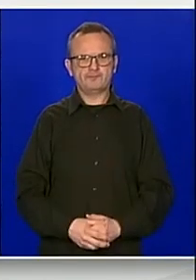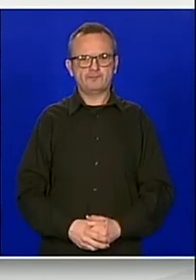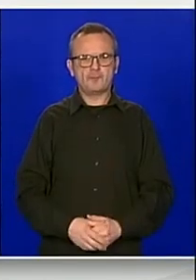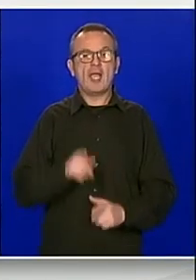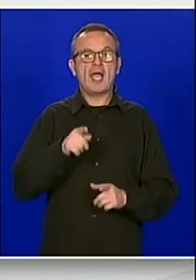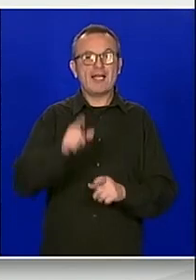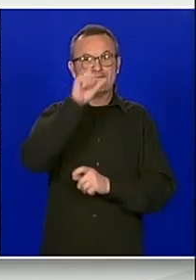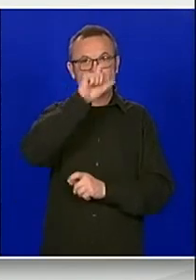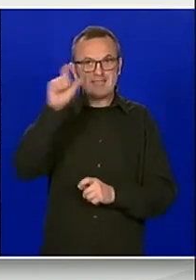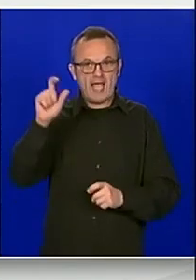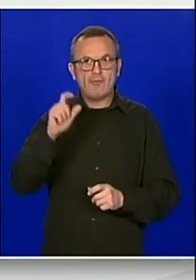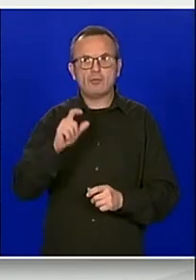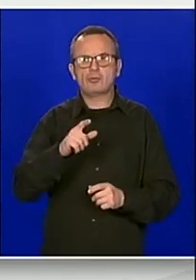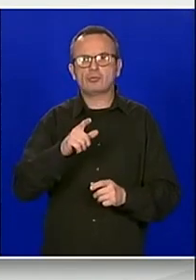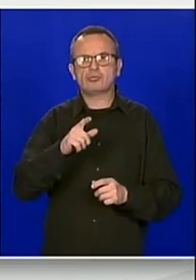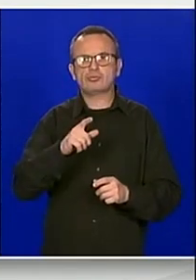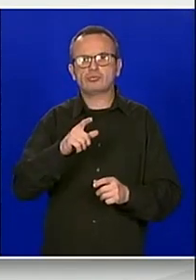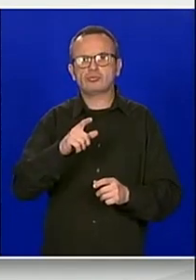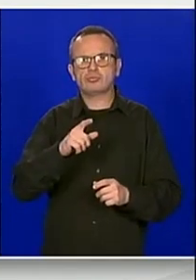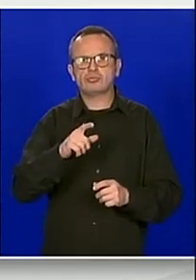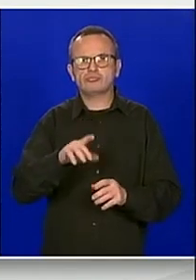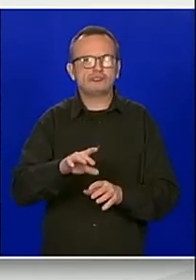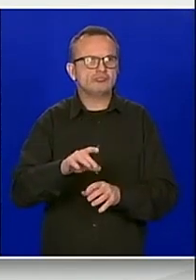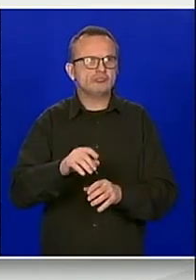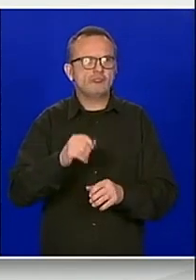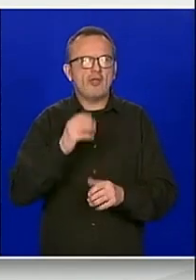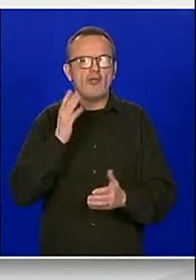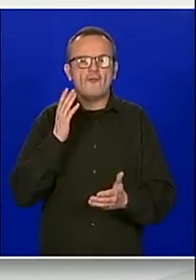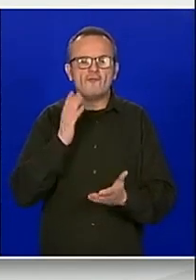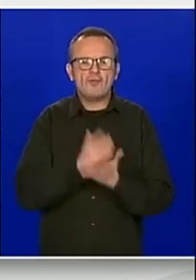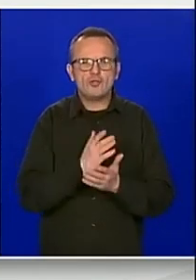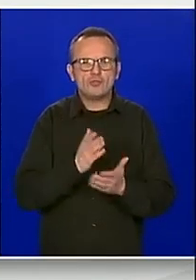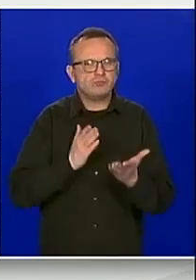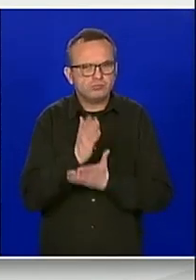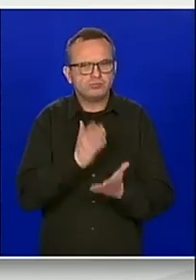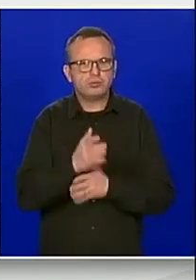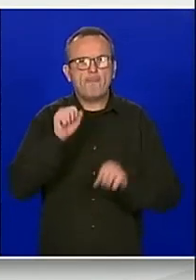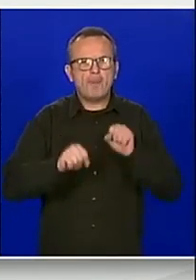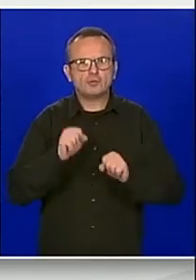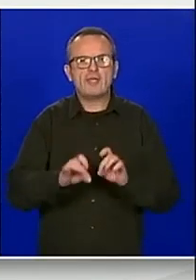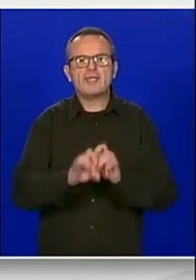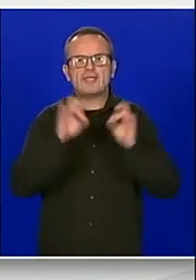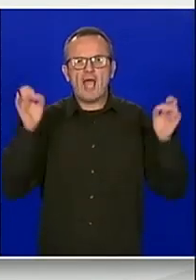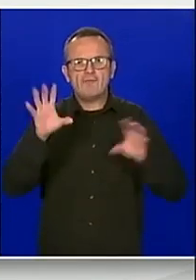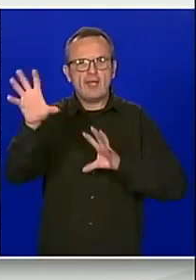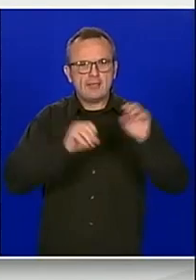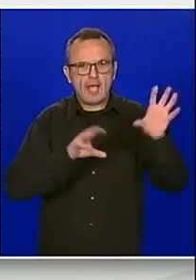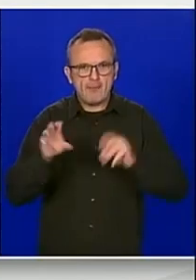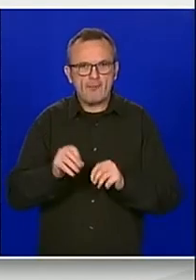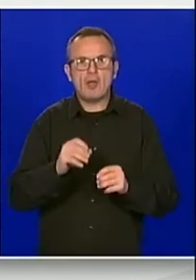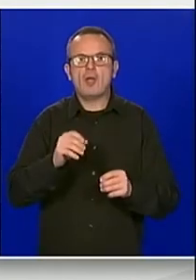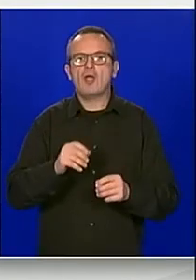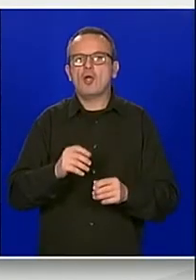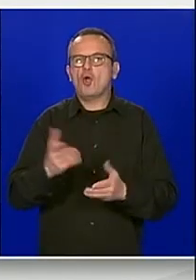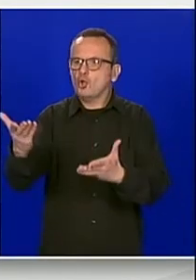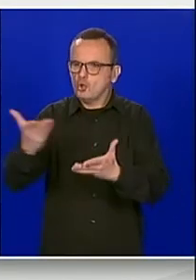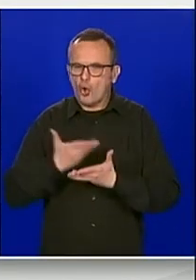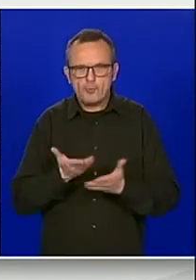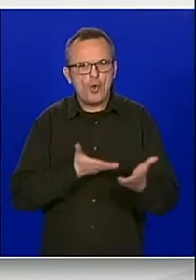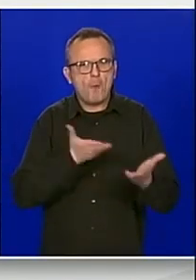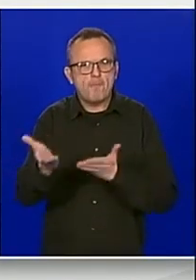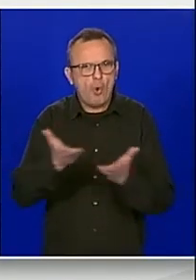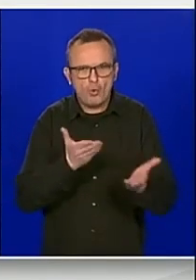je provio otvoreni postupak javne nabave, je prikupio pravovaljane i pravodobne ponude, a